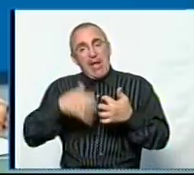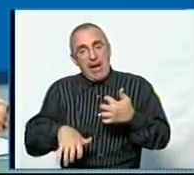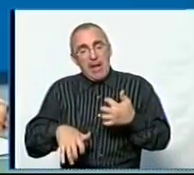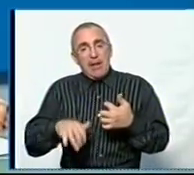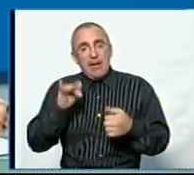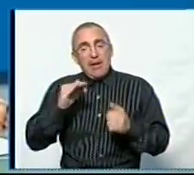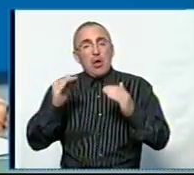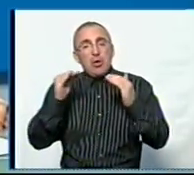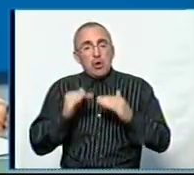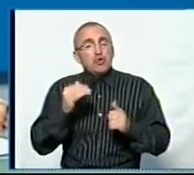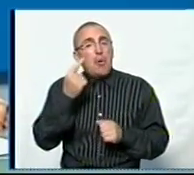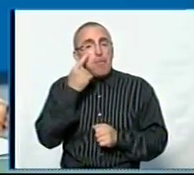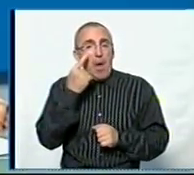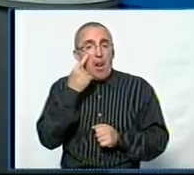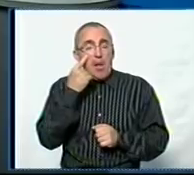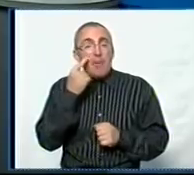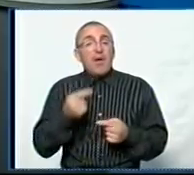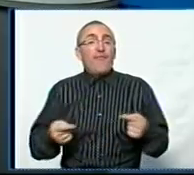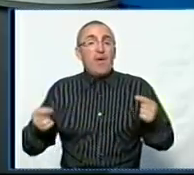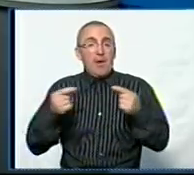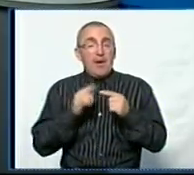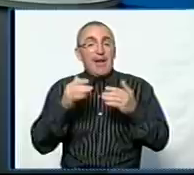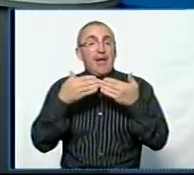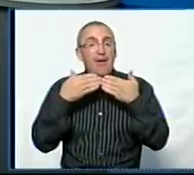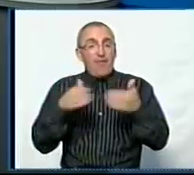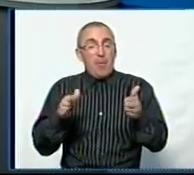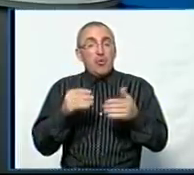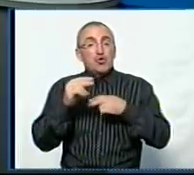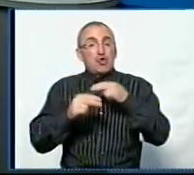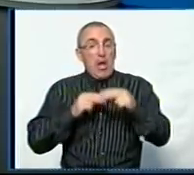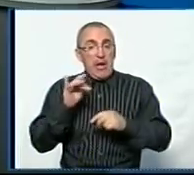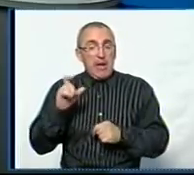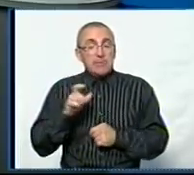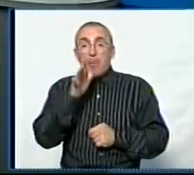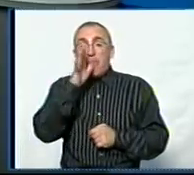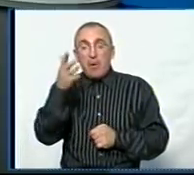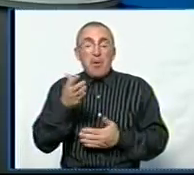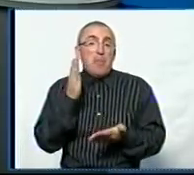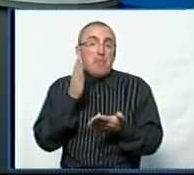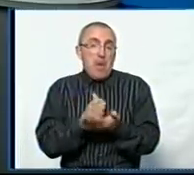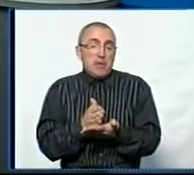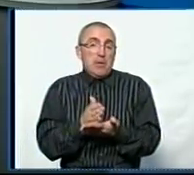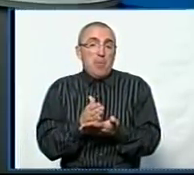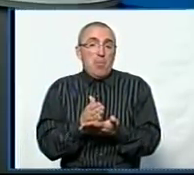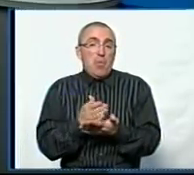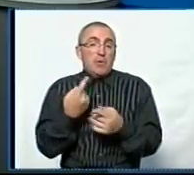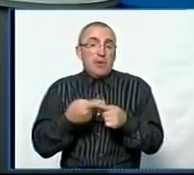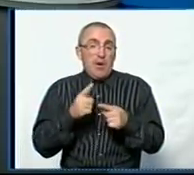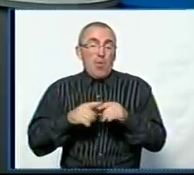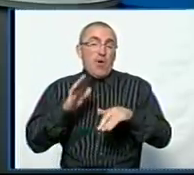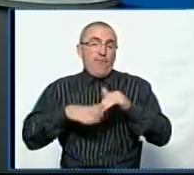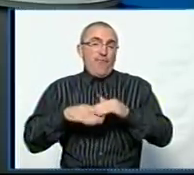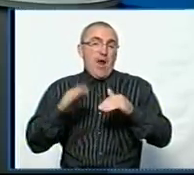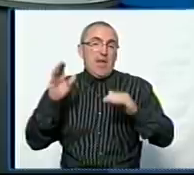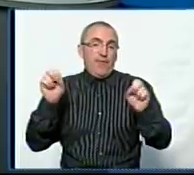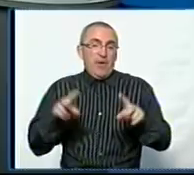і нижчими балами. Відповідно, і випускника через 5 років ми матимемо такої ж кваліфікації.